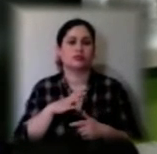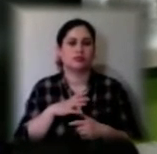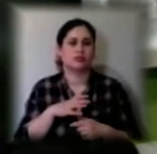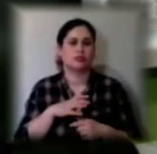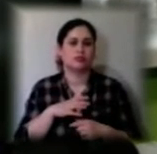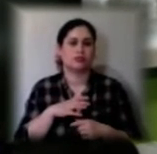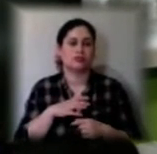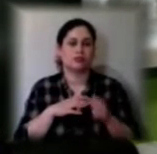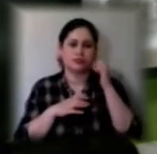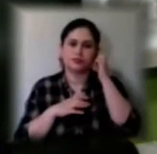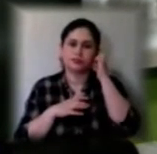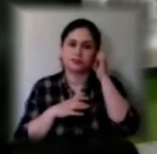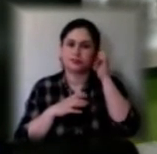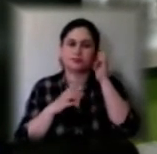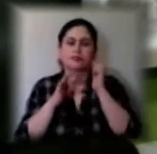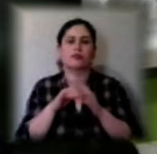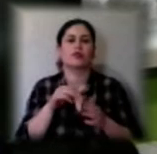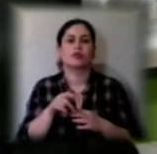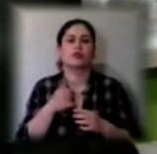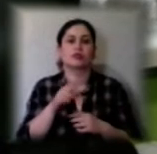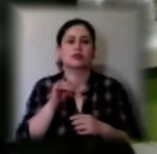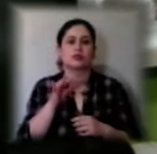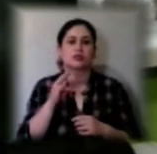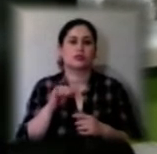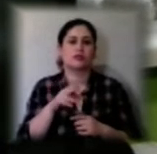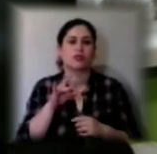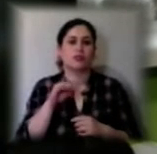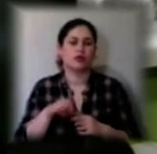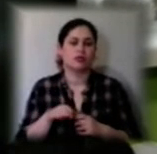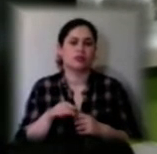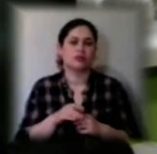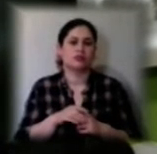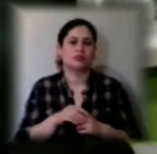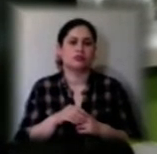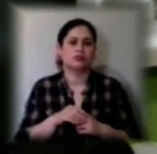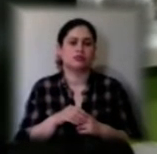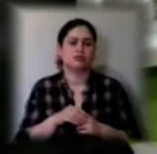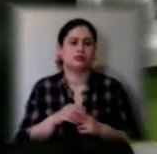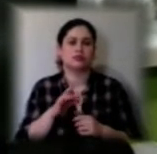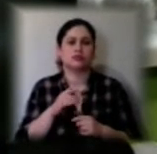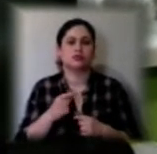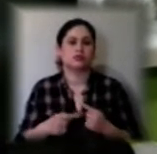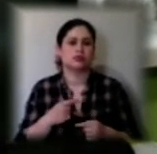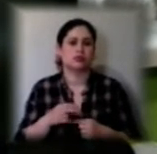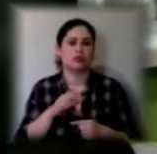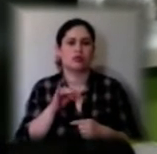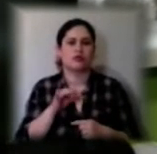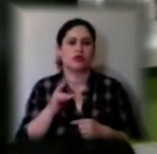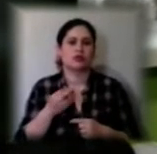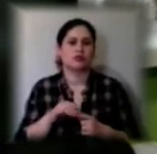Він проходив у дистанційному форматі через конференцію у